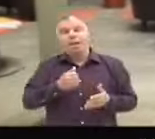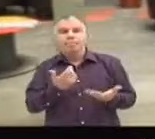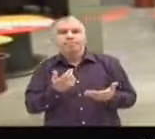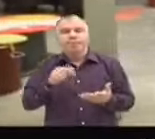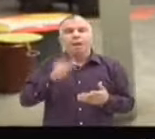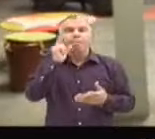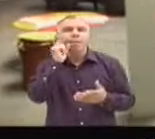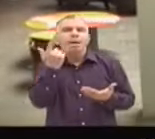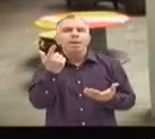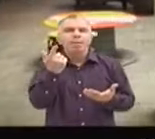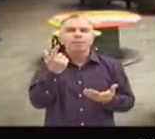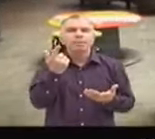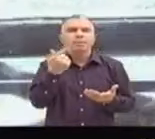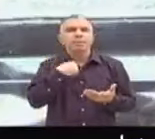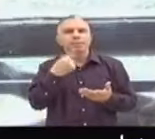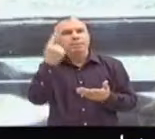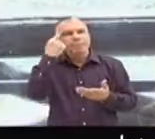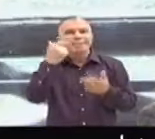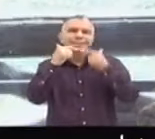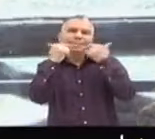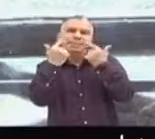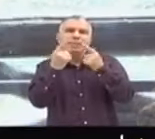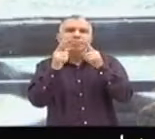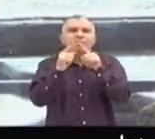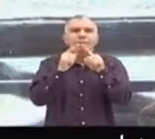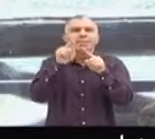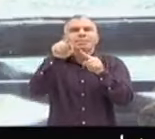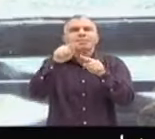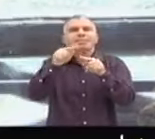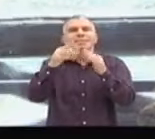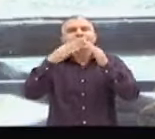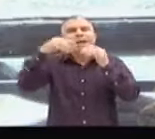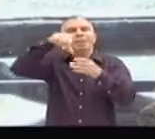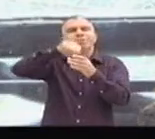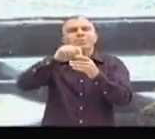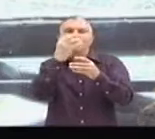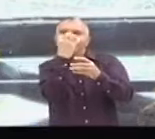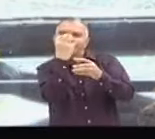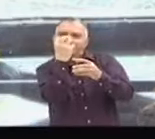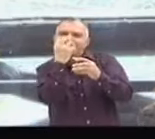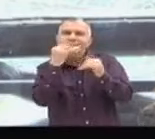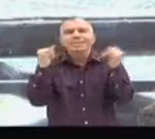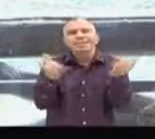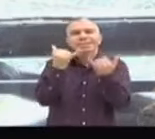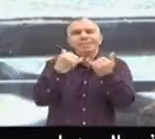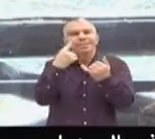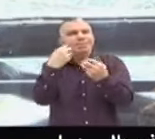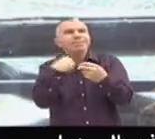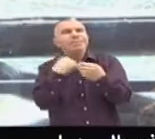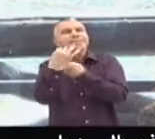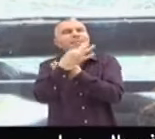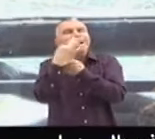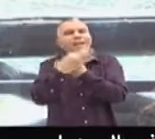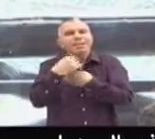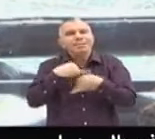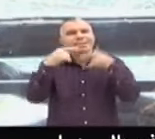En fait, chez moi, c'est mon père qui a le virus de la comédie.'est un vrai clown. Et puis, je pense qu'il nous